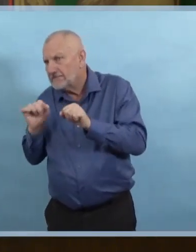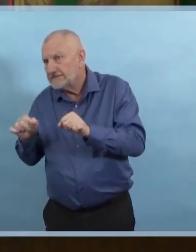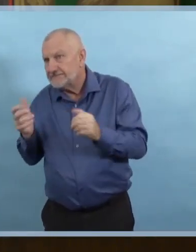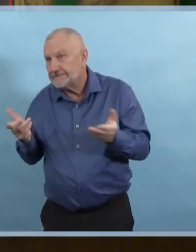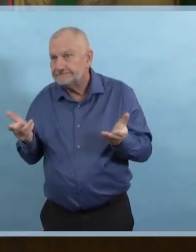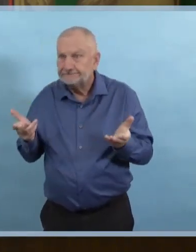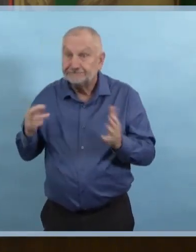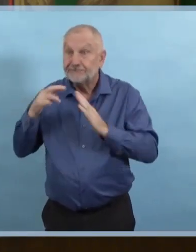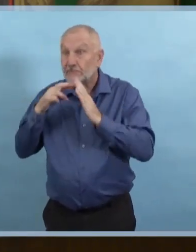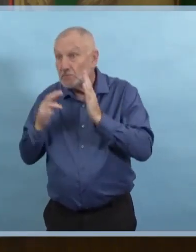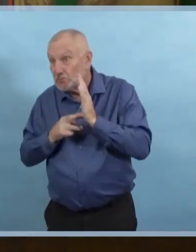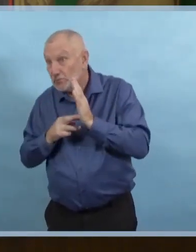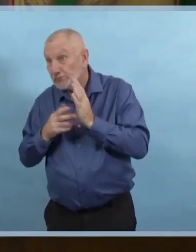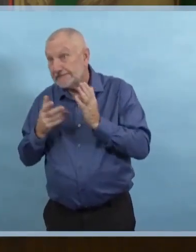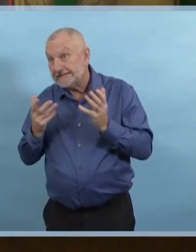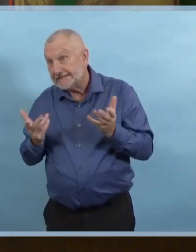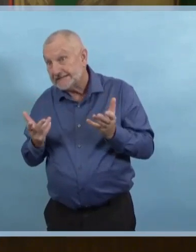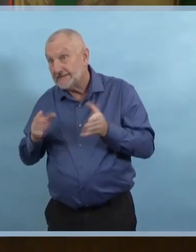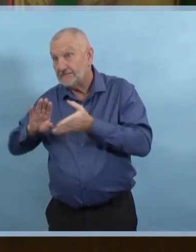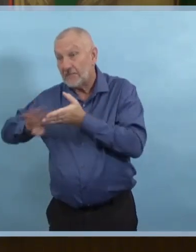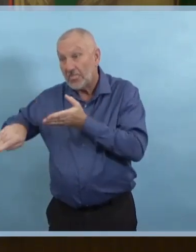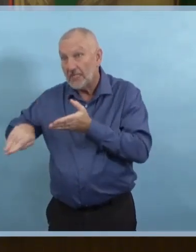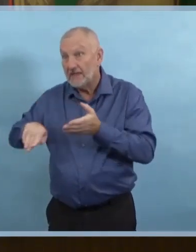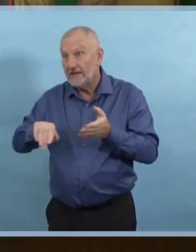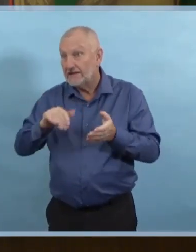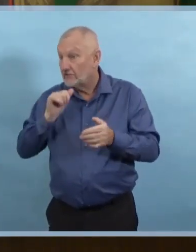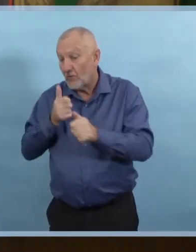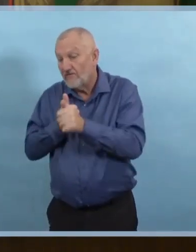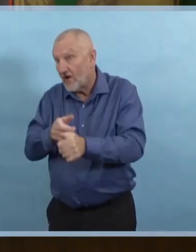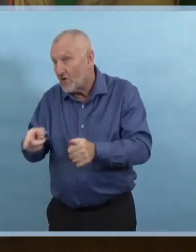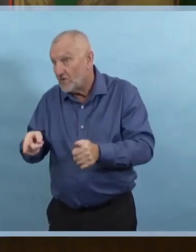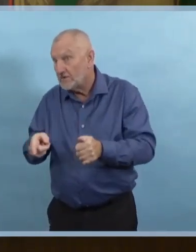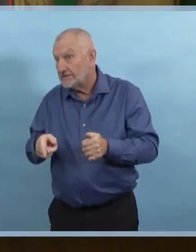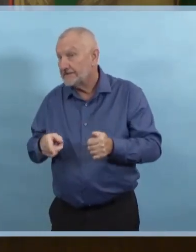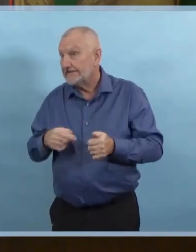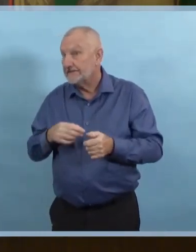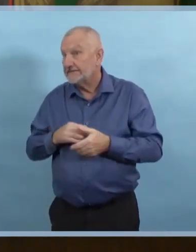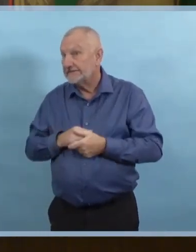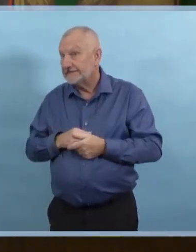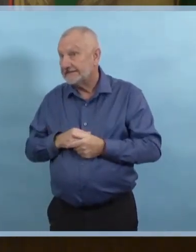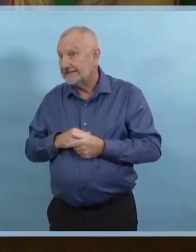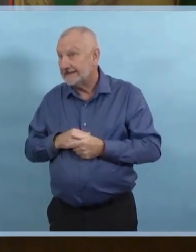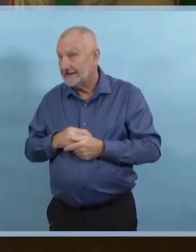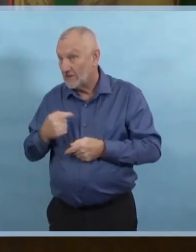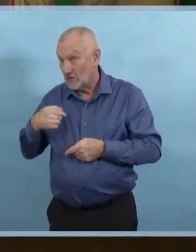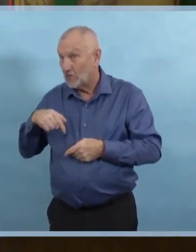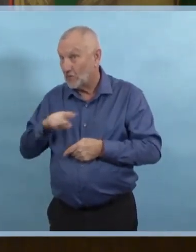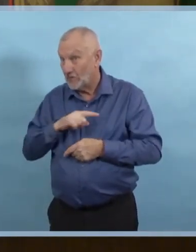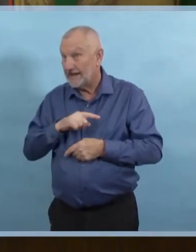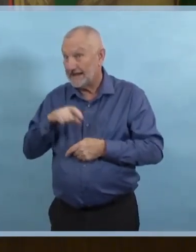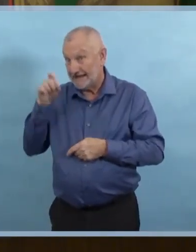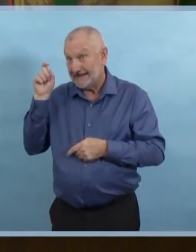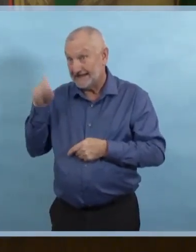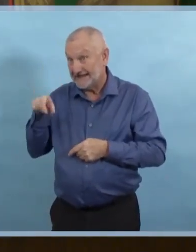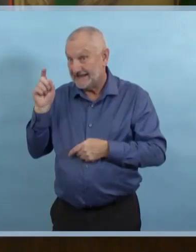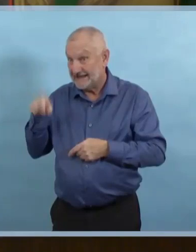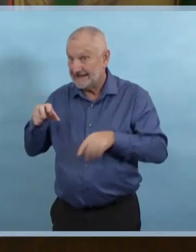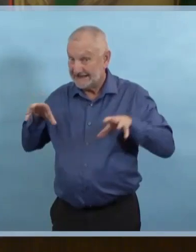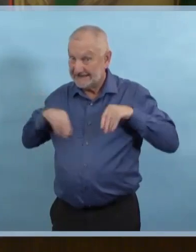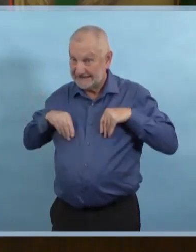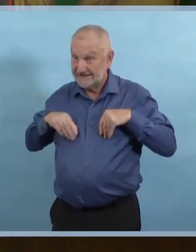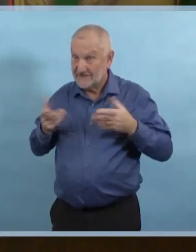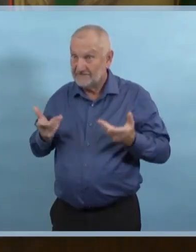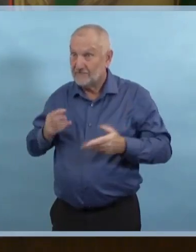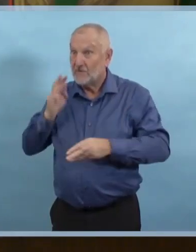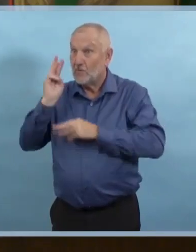accepter que nous sommes dans une pandémie et que le virus se transmet lors de rassemblements intérieurs. Et si nous avons de nombreuses personnes